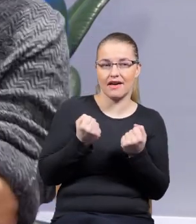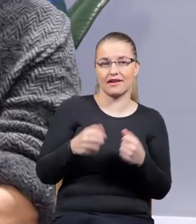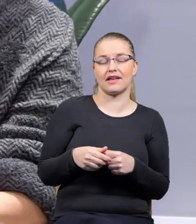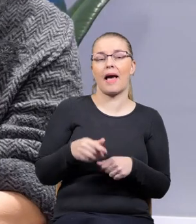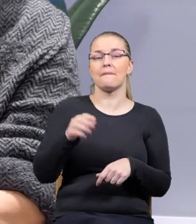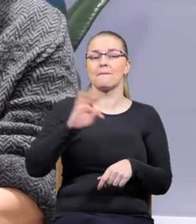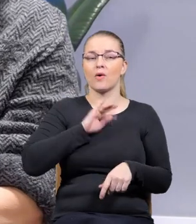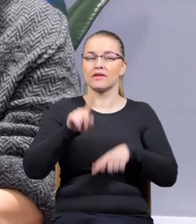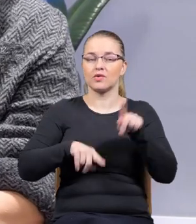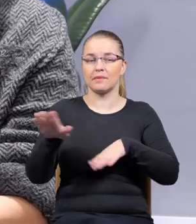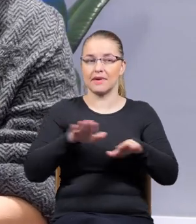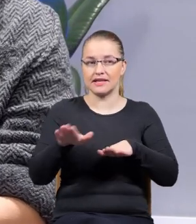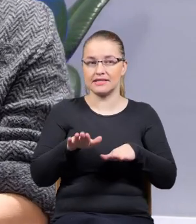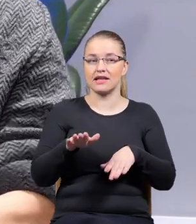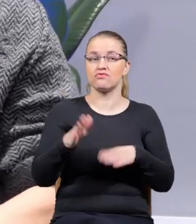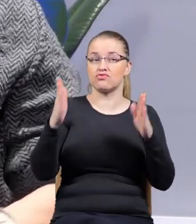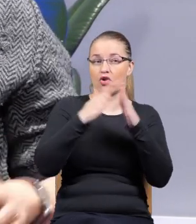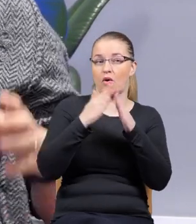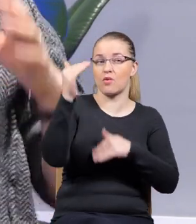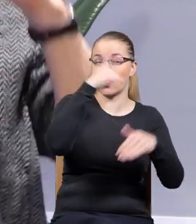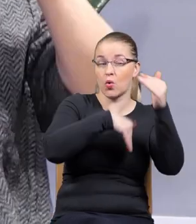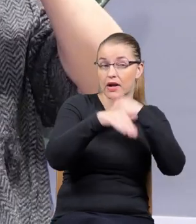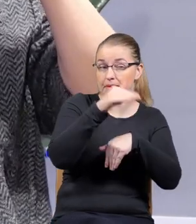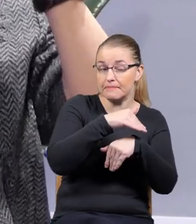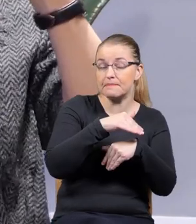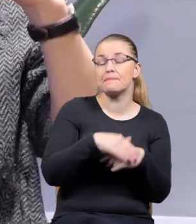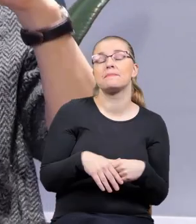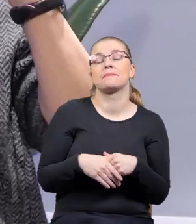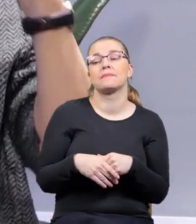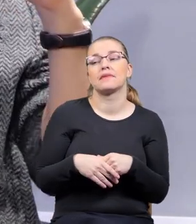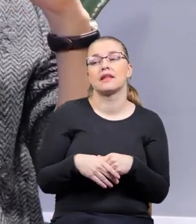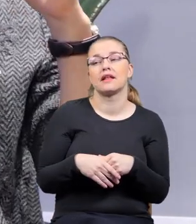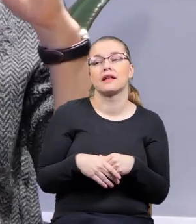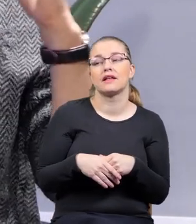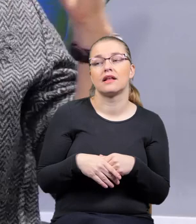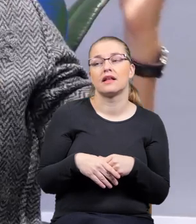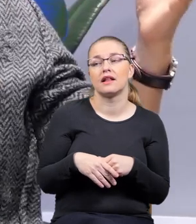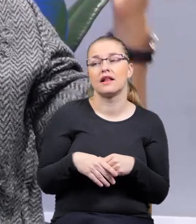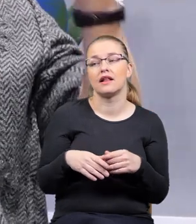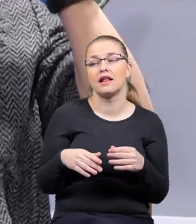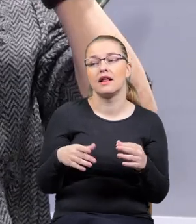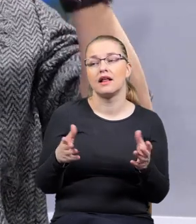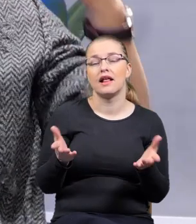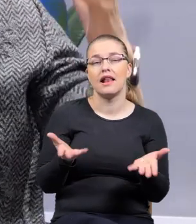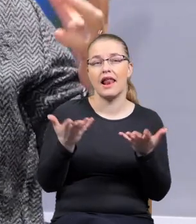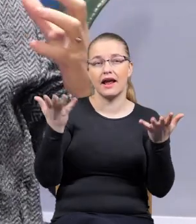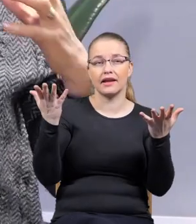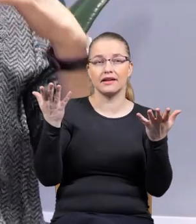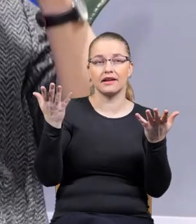jest właśnie, tak jak ty mówisz, dom w górach i lekki zes i lekki odlot i